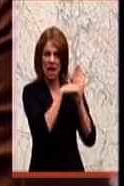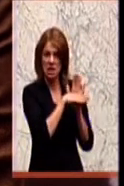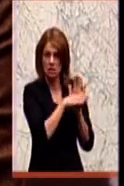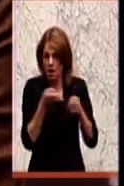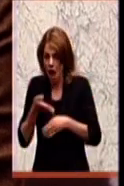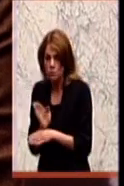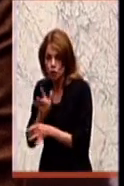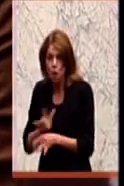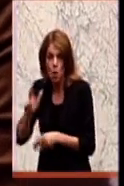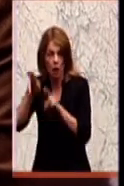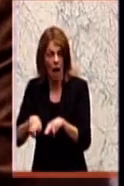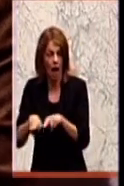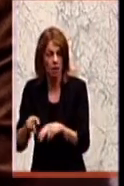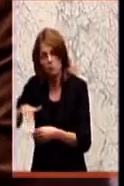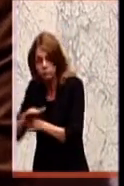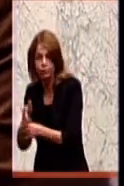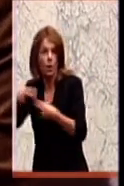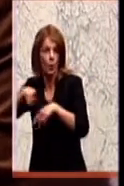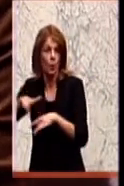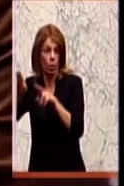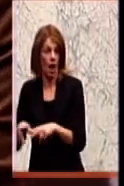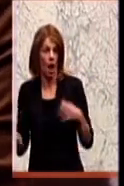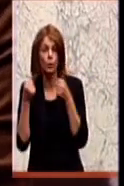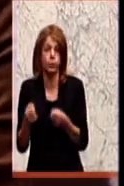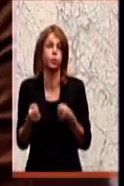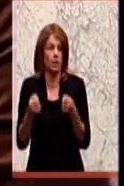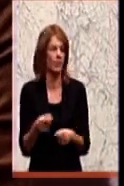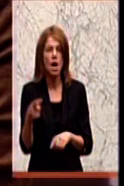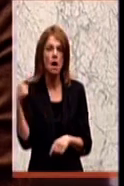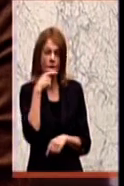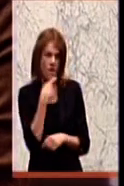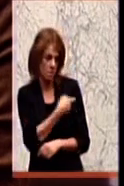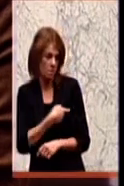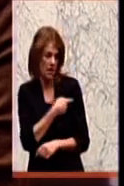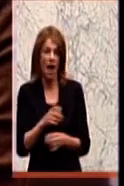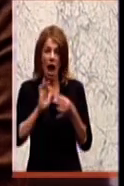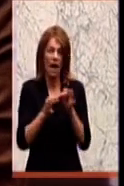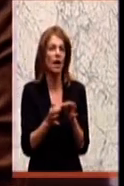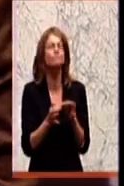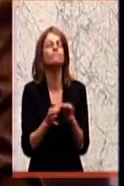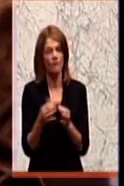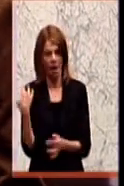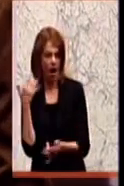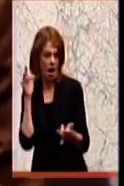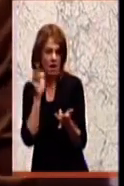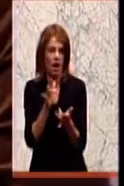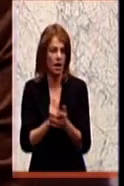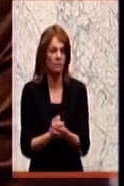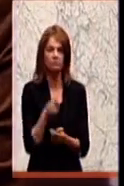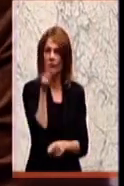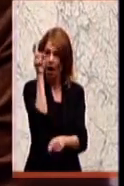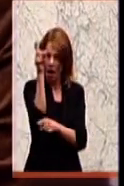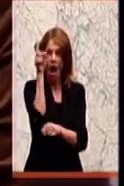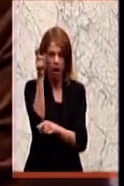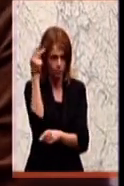massiv eingreift. Die rote Fraktion in Kärnten hat natürlich gegen diese Klage